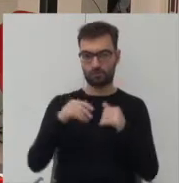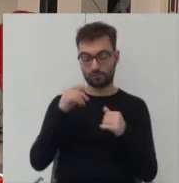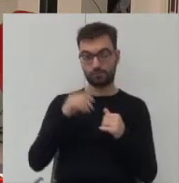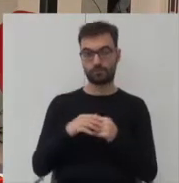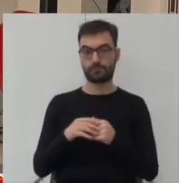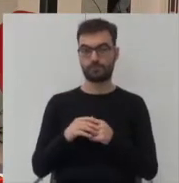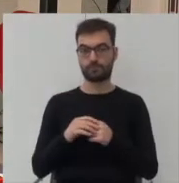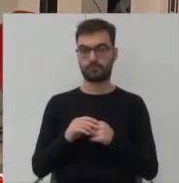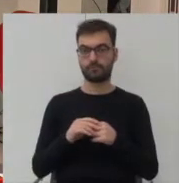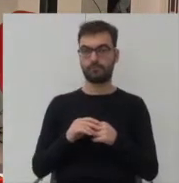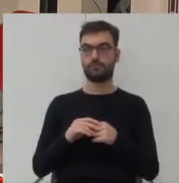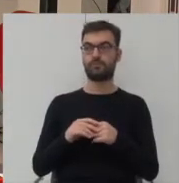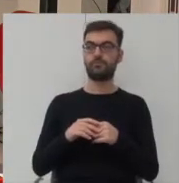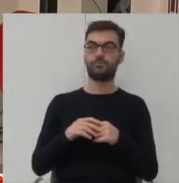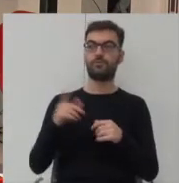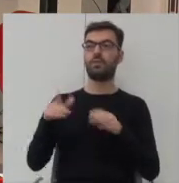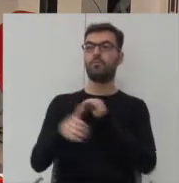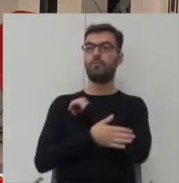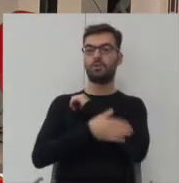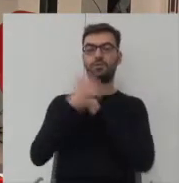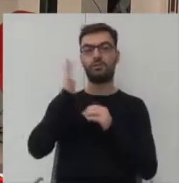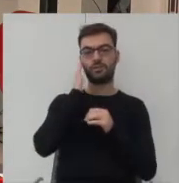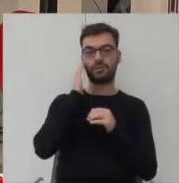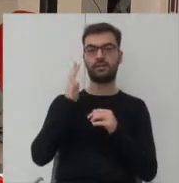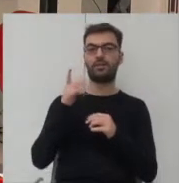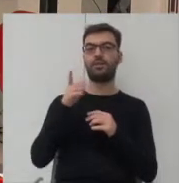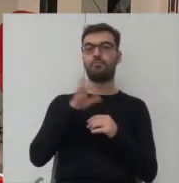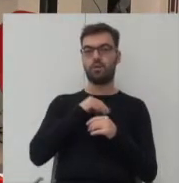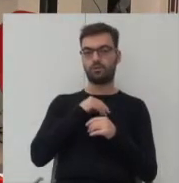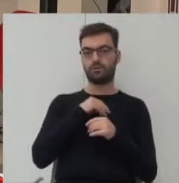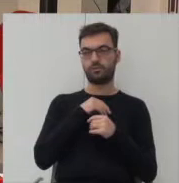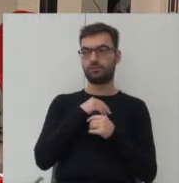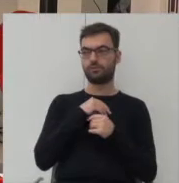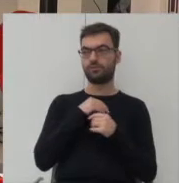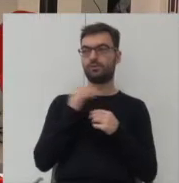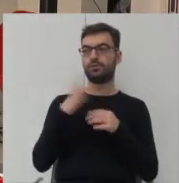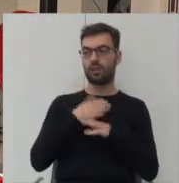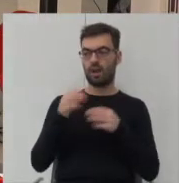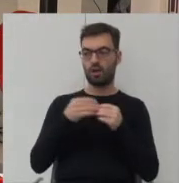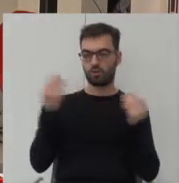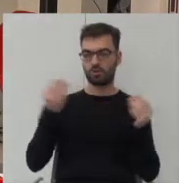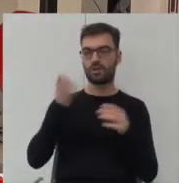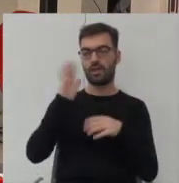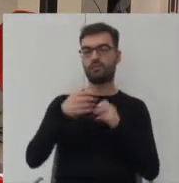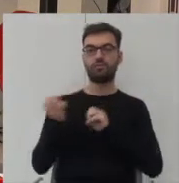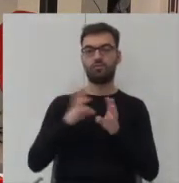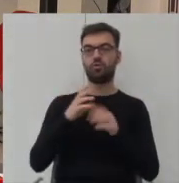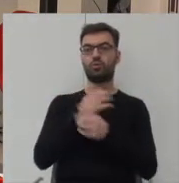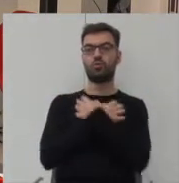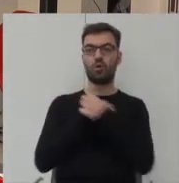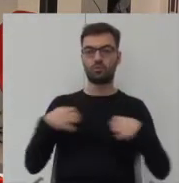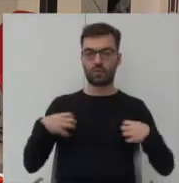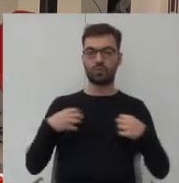gdzie to podstawowe mieszkanie może być przez mieszkańców rozwijane właśnie nawet metodą gospodarczą